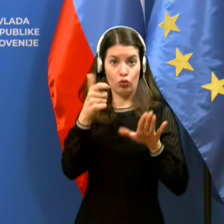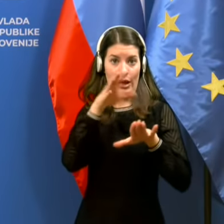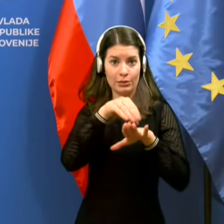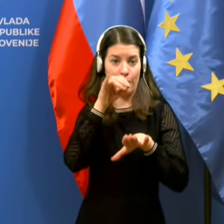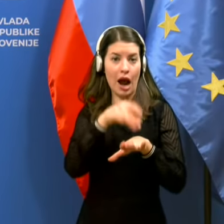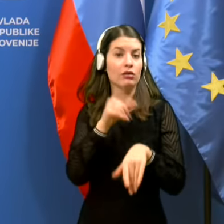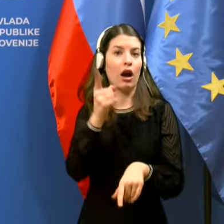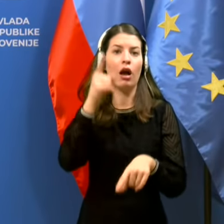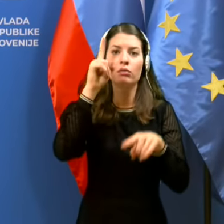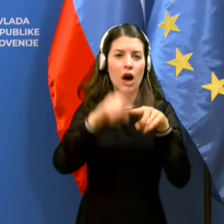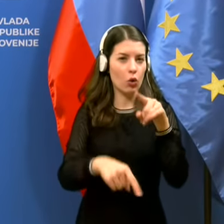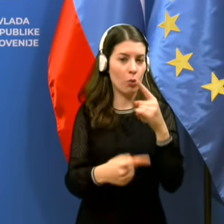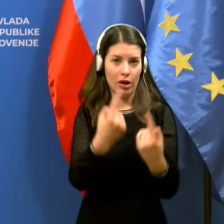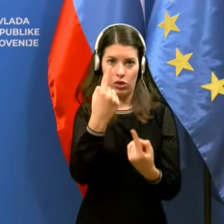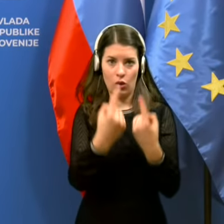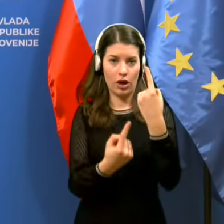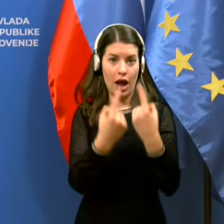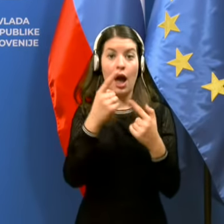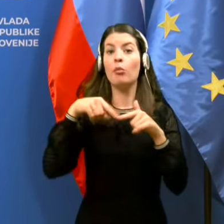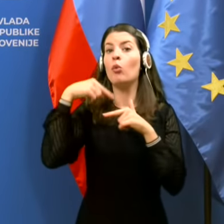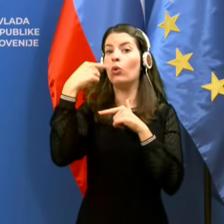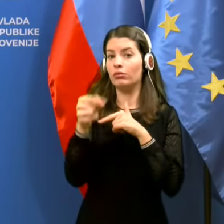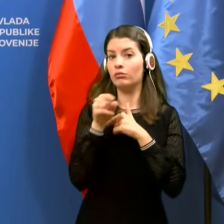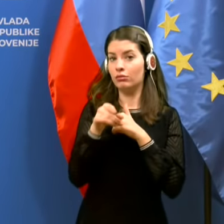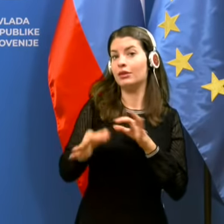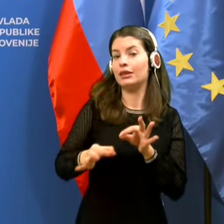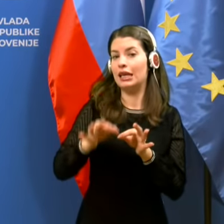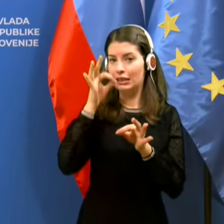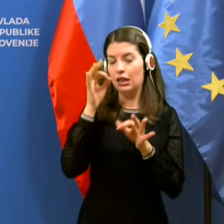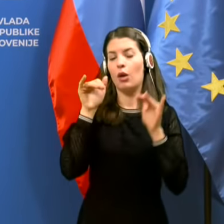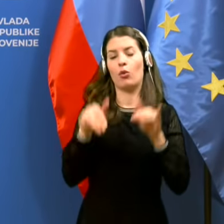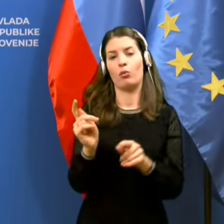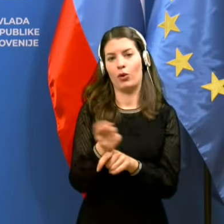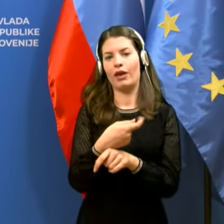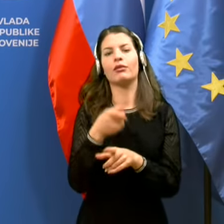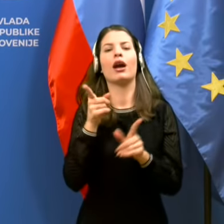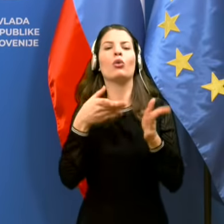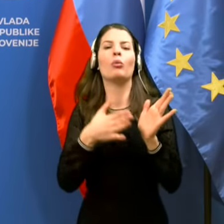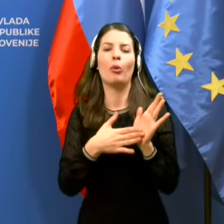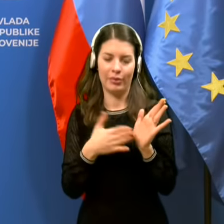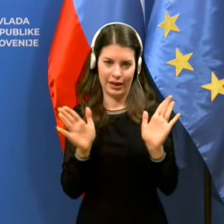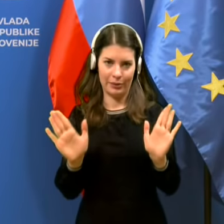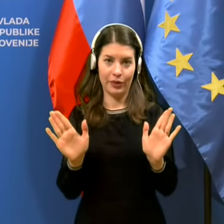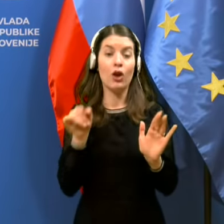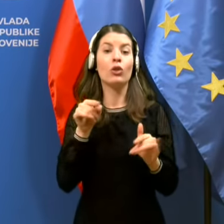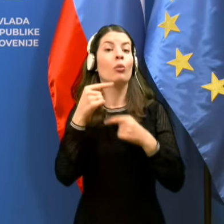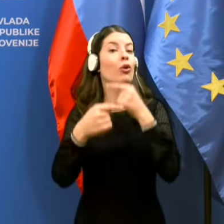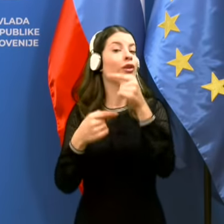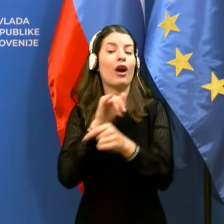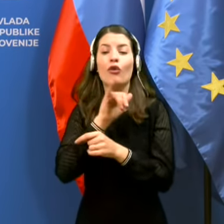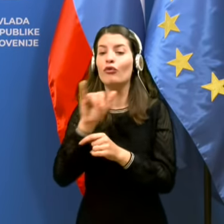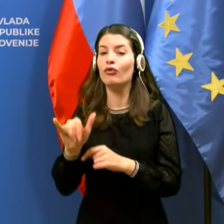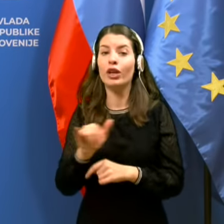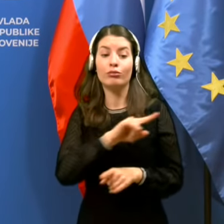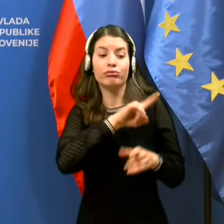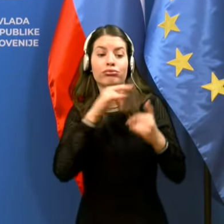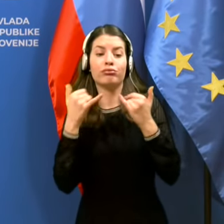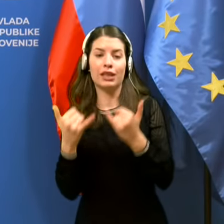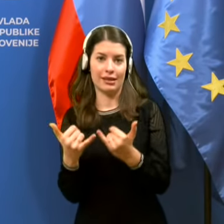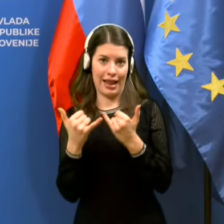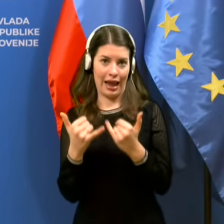da je neki narobe, se pa potem pri tem testiranju pač popraviti. Po domače povedano, to je potekalo tako vedno. Mislim, je